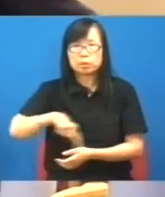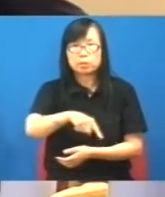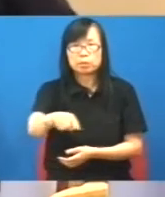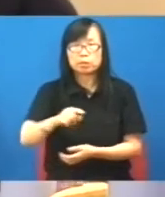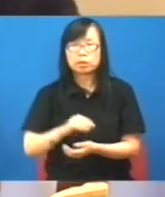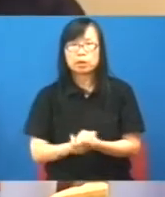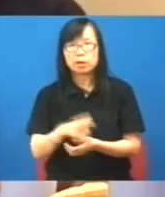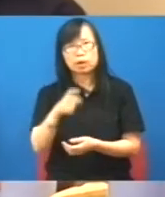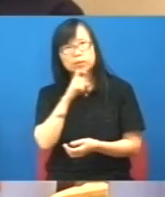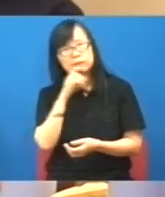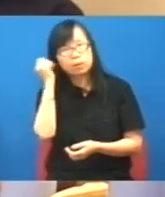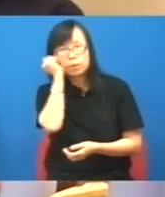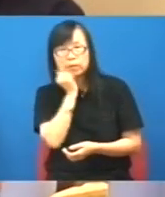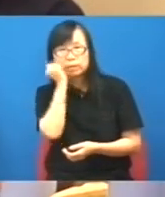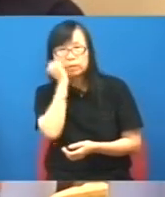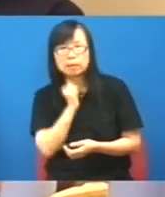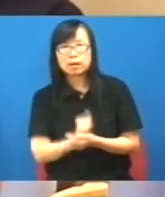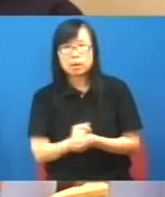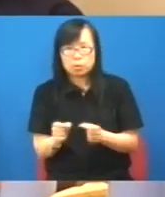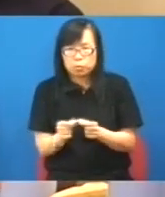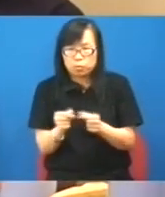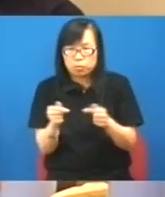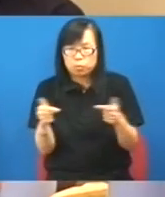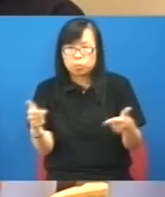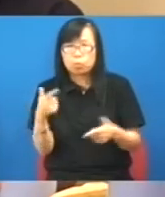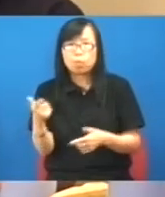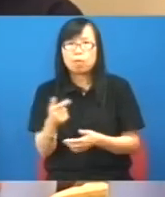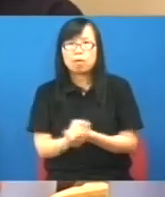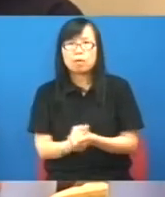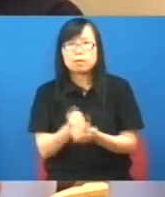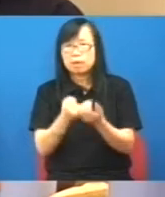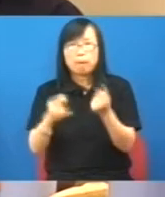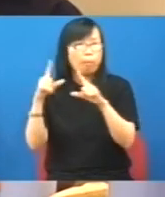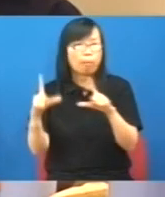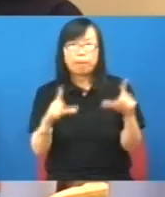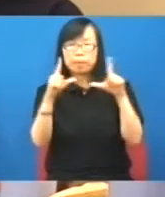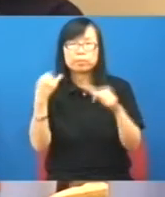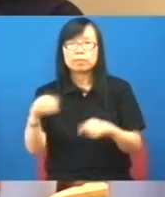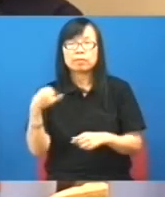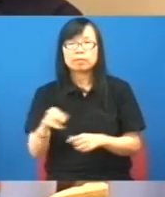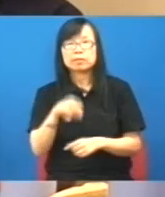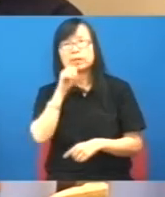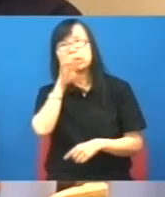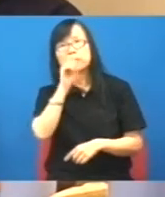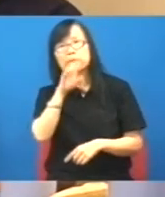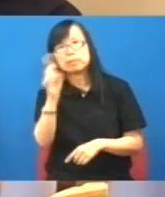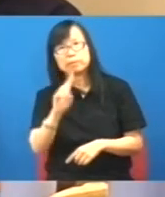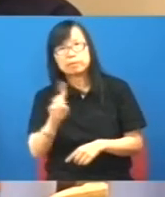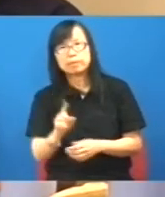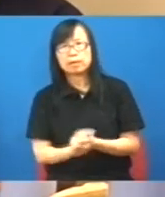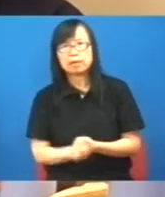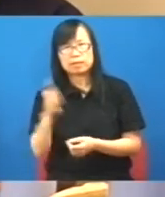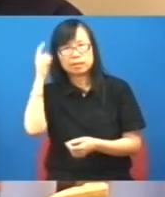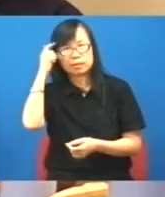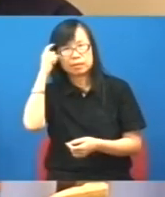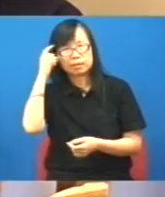有些老人家或者是越來越多的老人家是過不了勢你真的在說什麼這些是什麼知識分